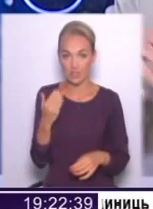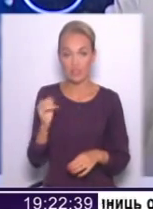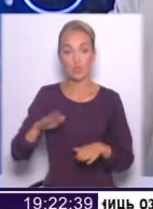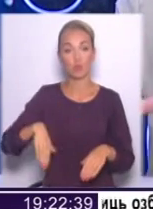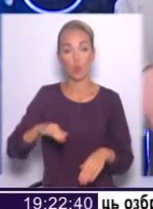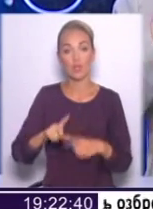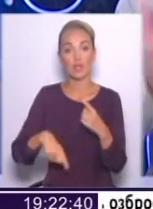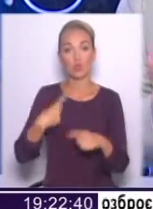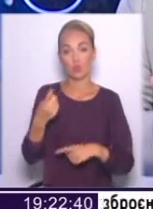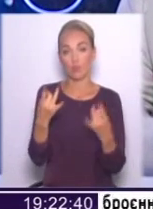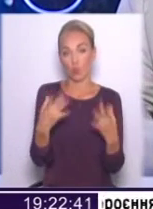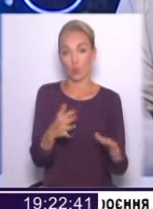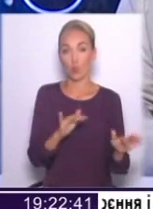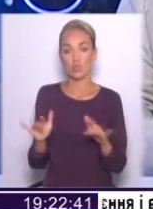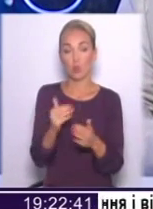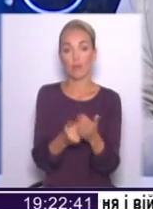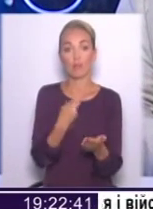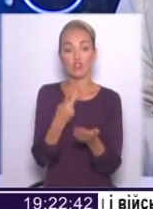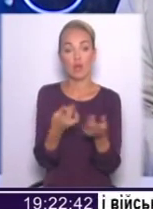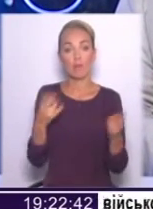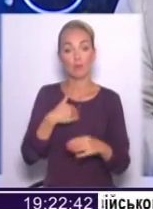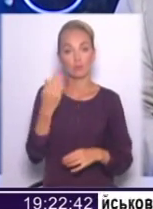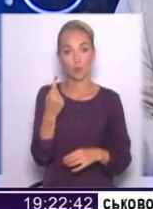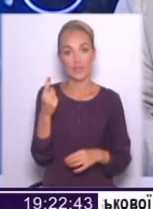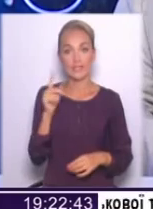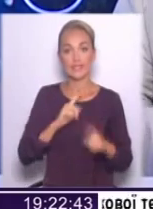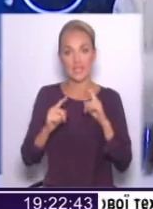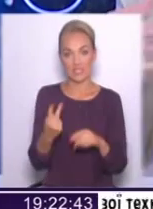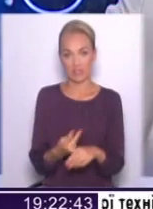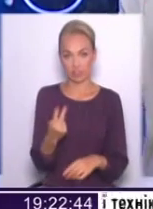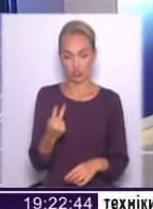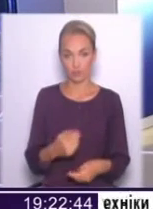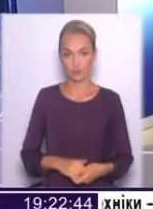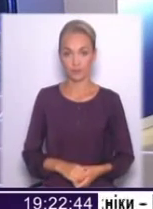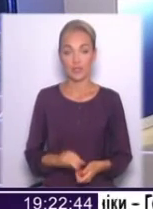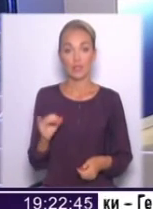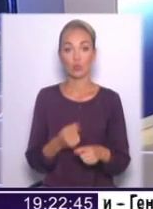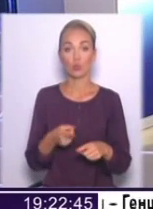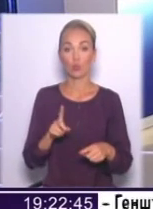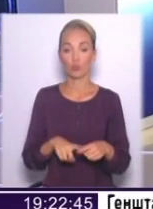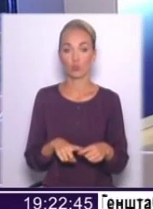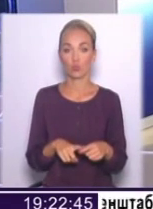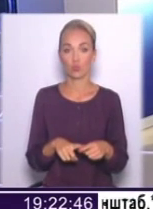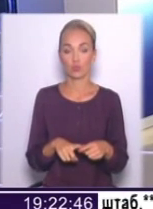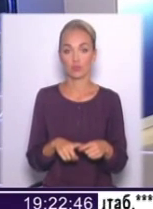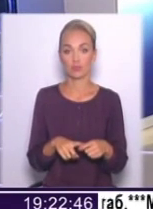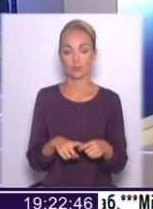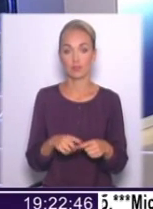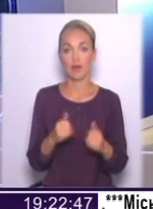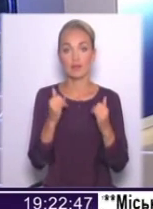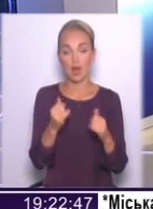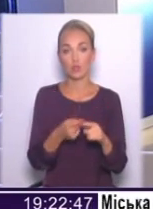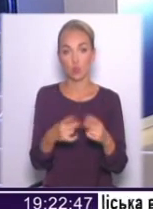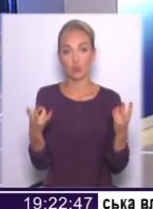потім вже на наступна процедура передбачає, що треба проголосувати на одній сесії двічі. І тому, власне, ради цього і